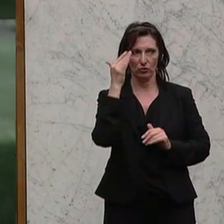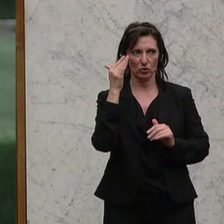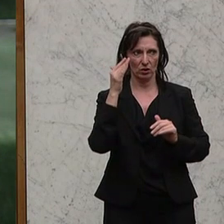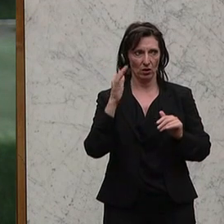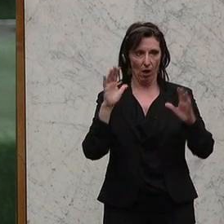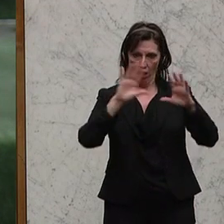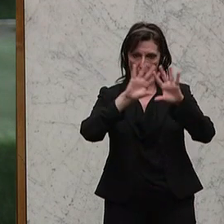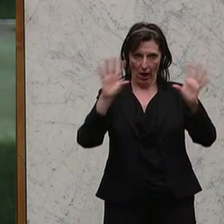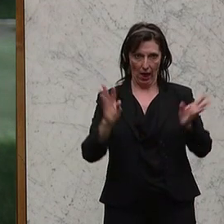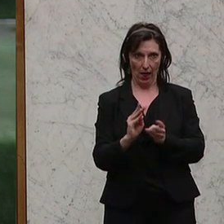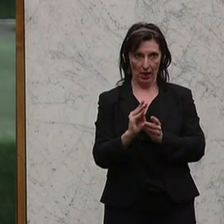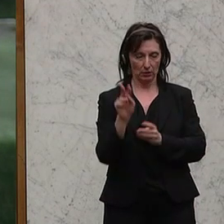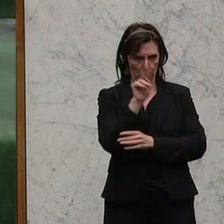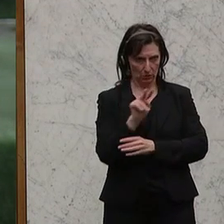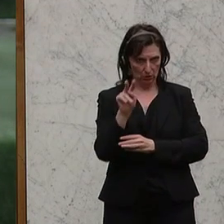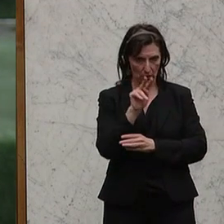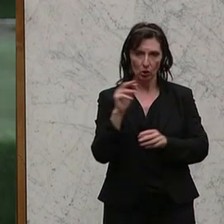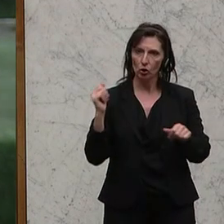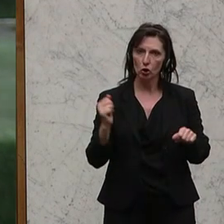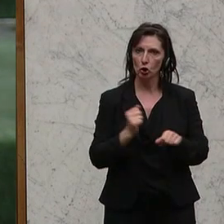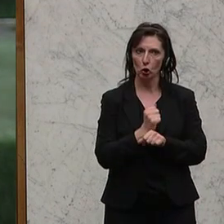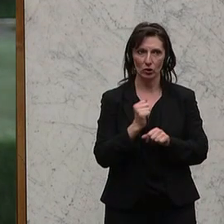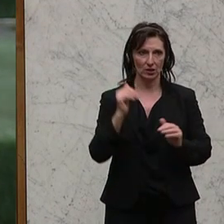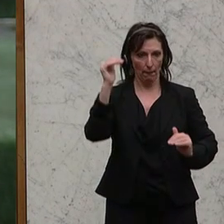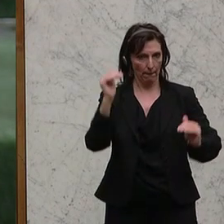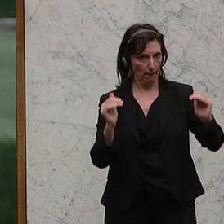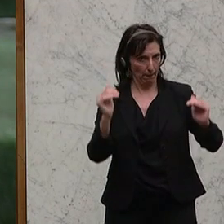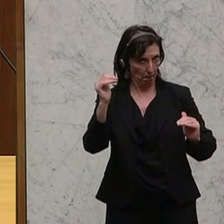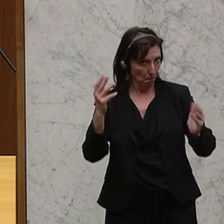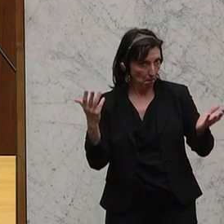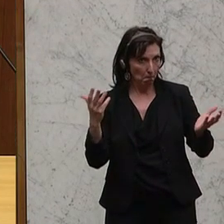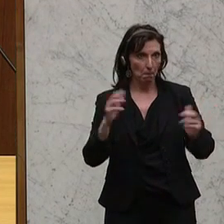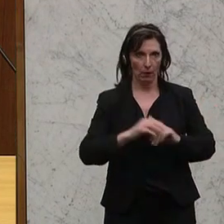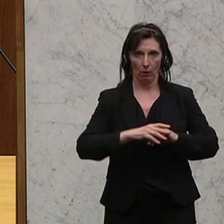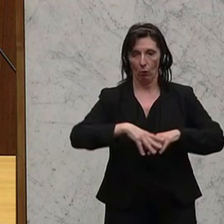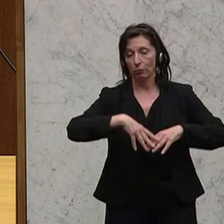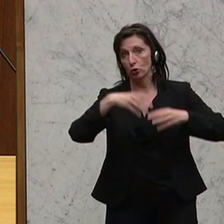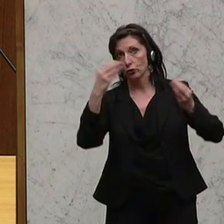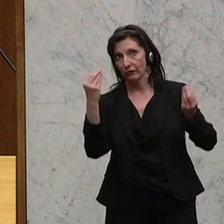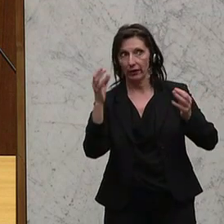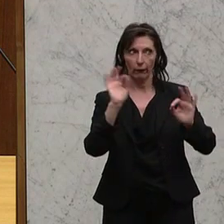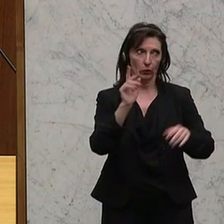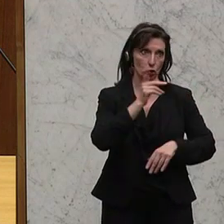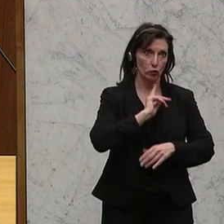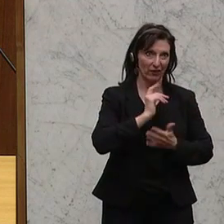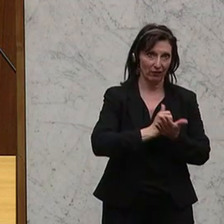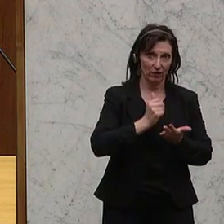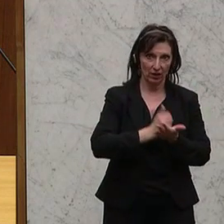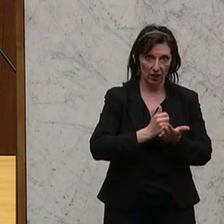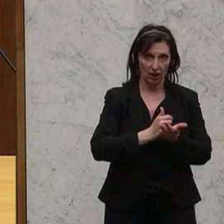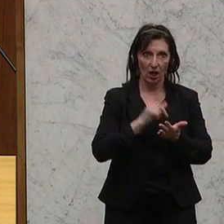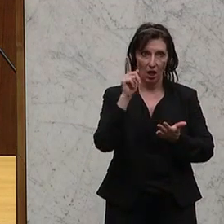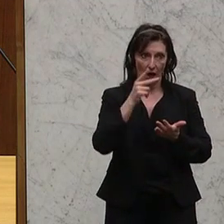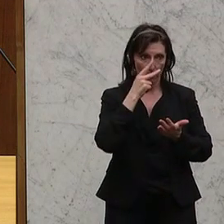Betrachtung ist es einfach proportional, wenn man so will, ob es viel oder wenig verdient, du zahlst gemessen